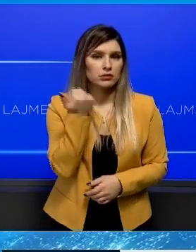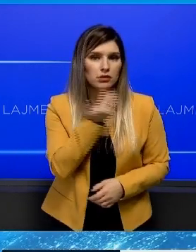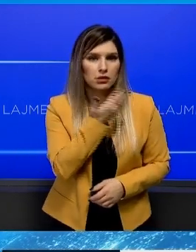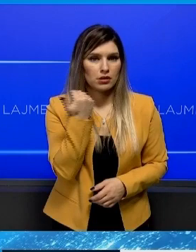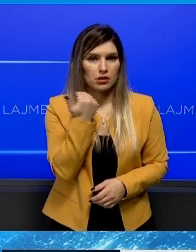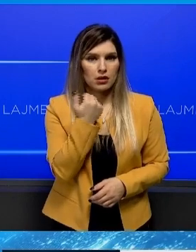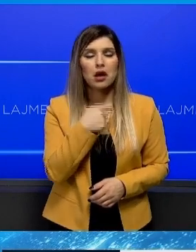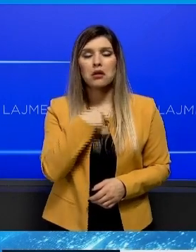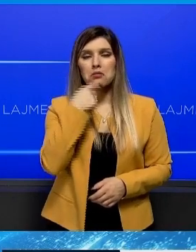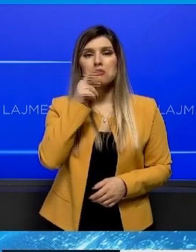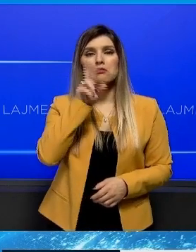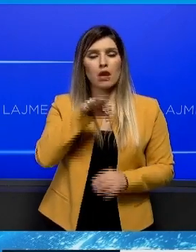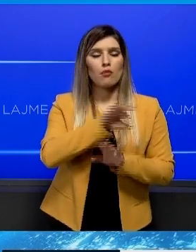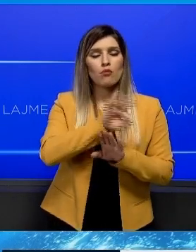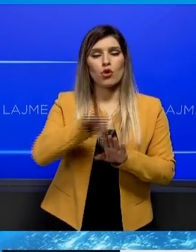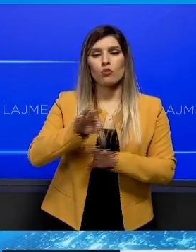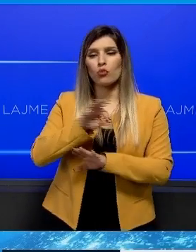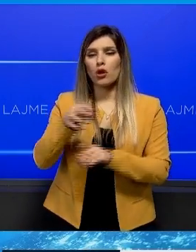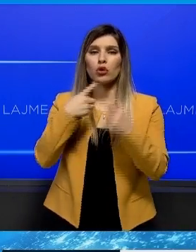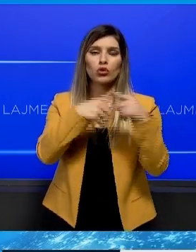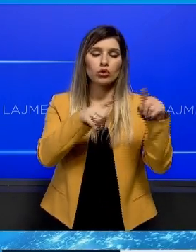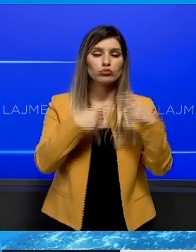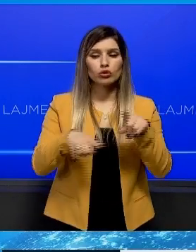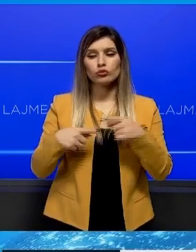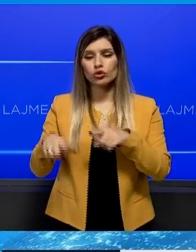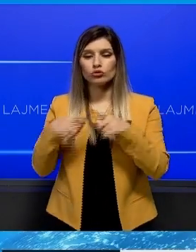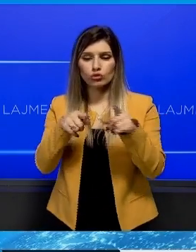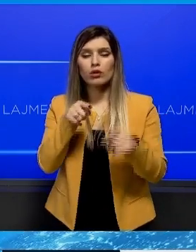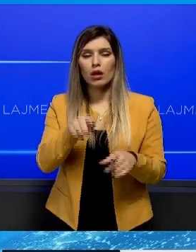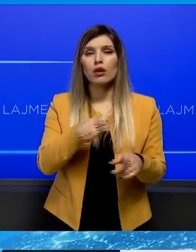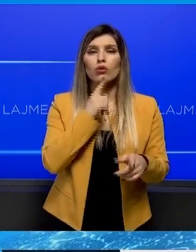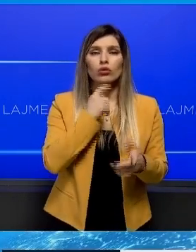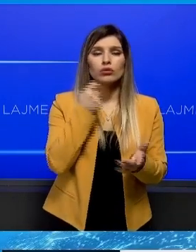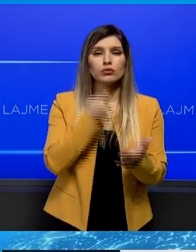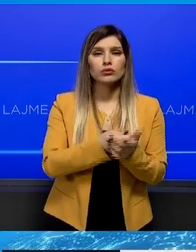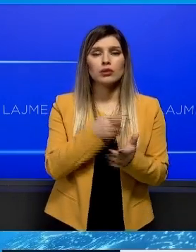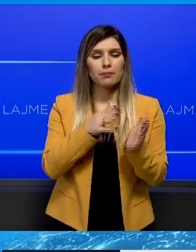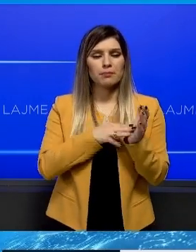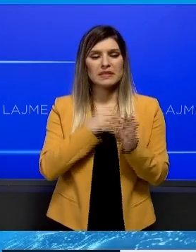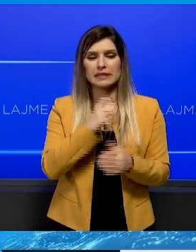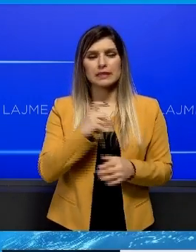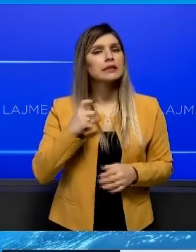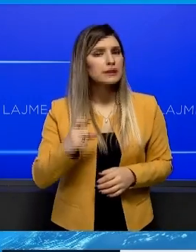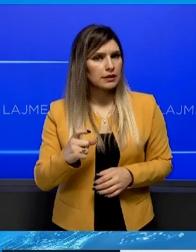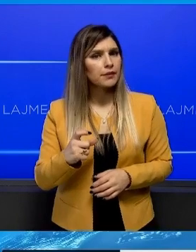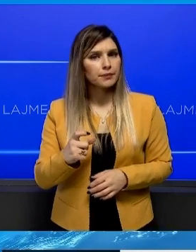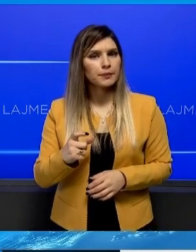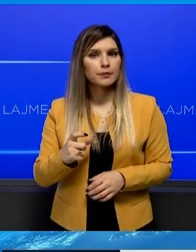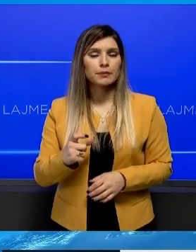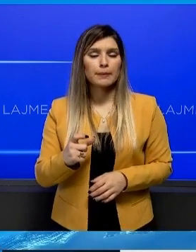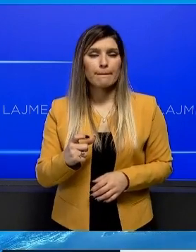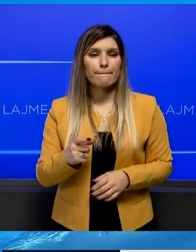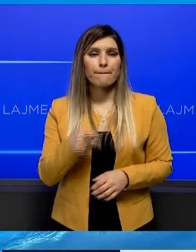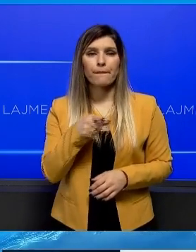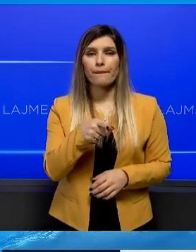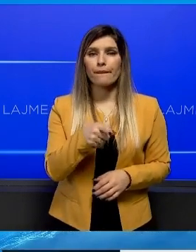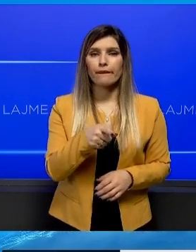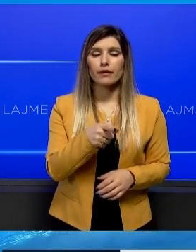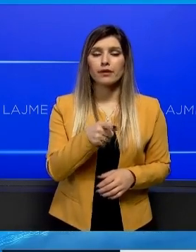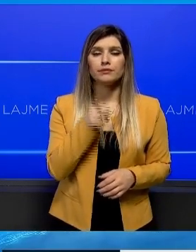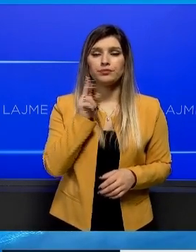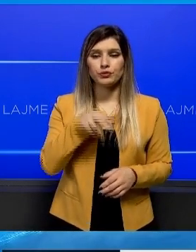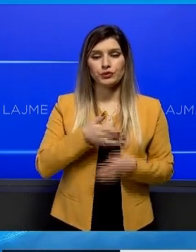Mëndë themi se janë disa projekte që finansohen nga MCC-a, që do t'ju